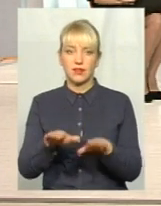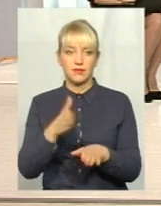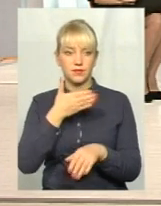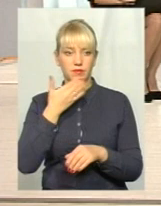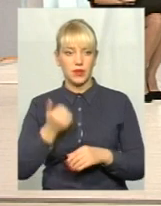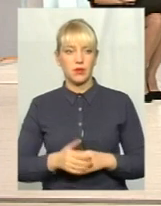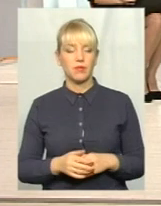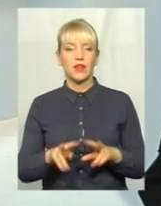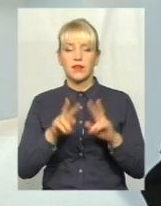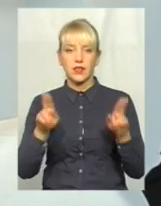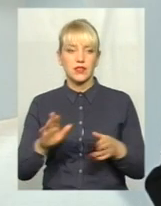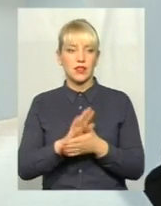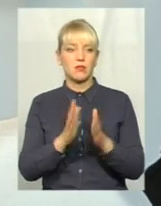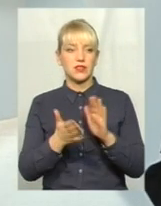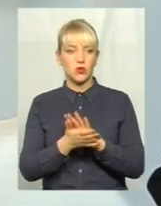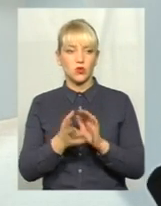Така сама ситуація.